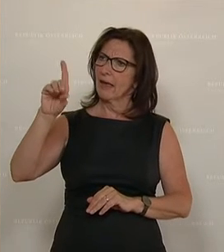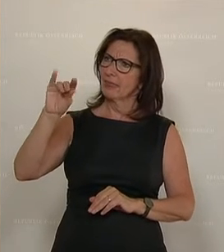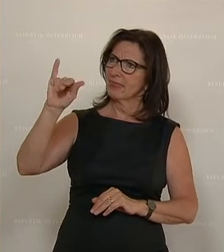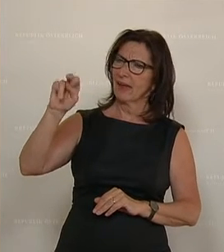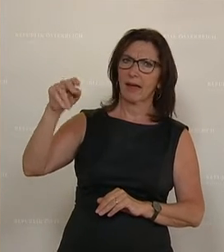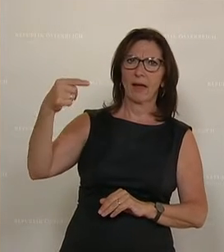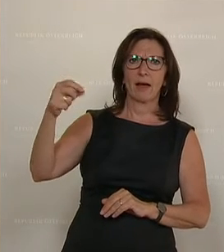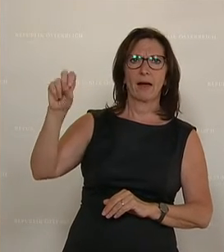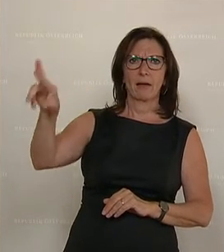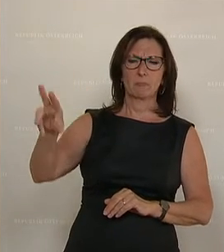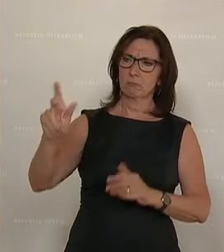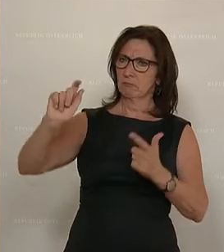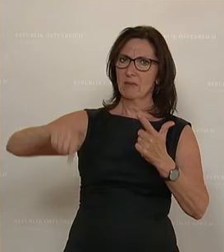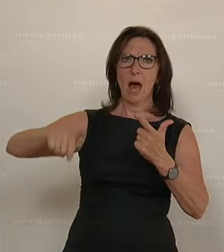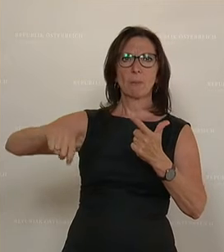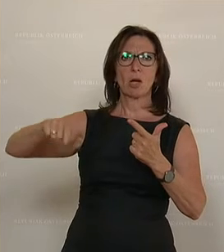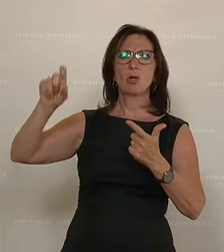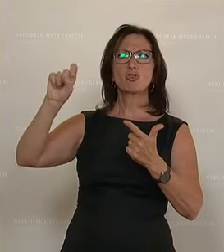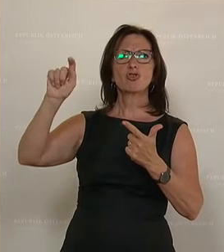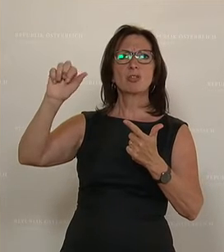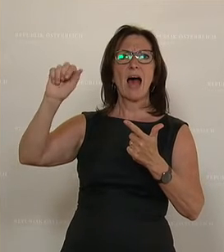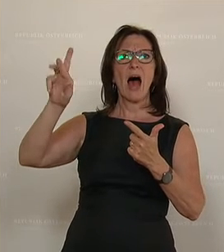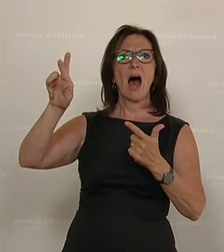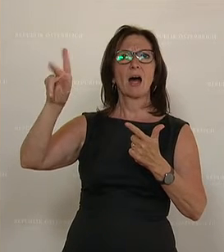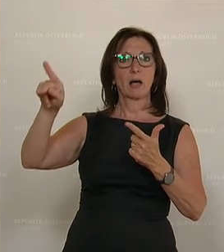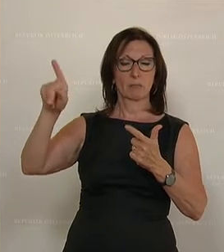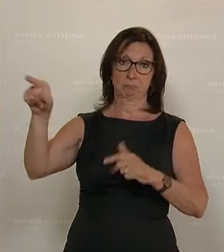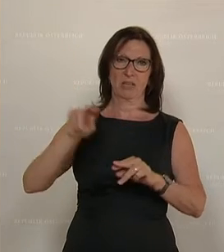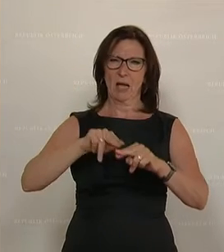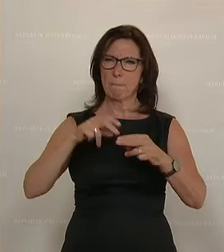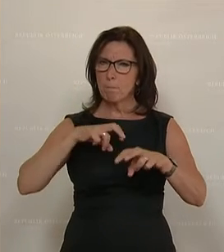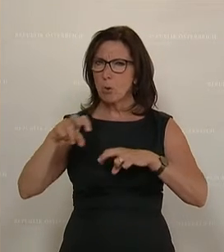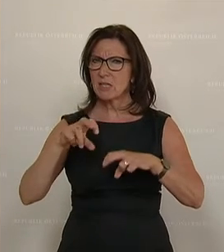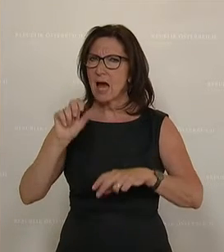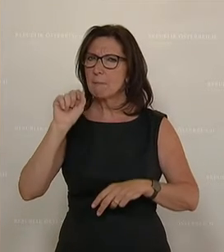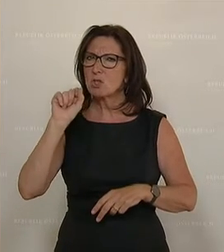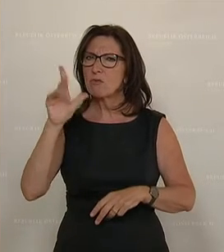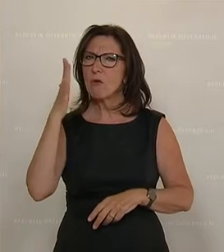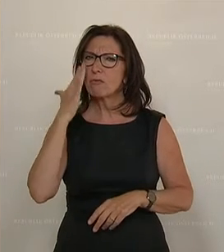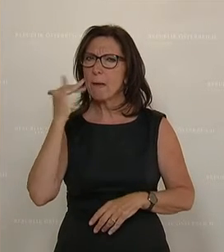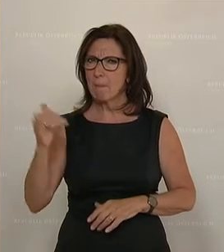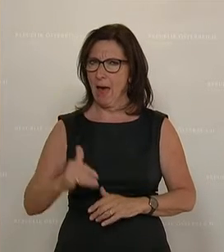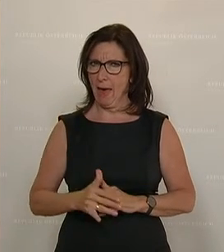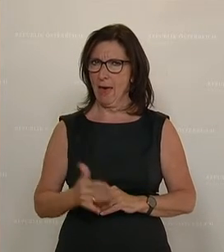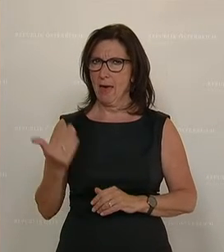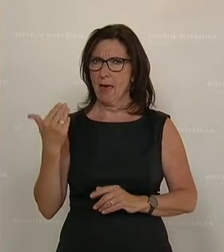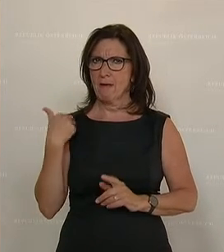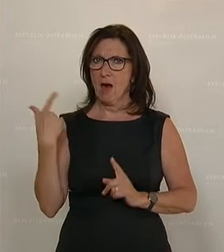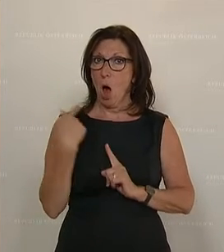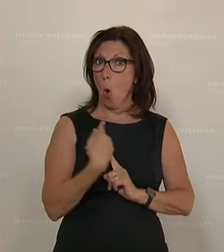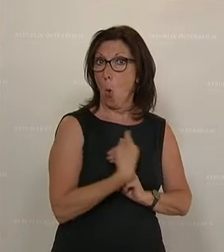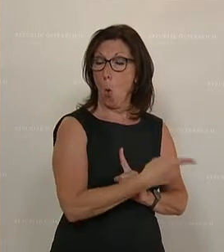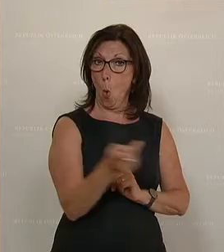die Bundesregierung hat am 12.05. in einem Umlaufbeschluss